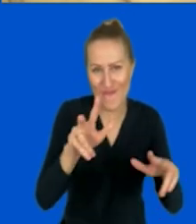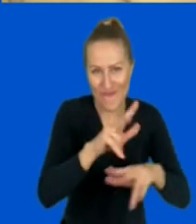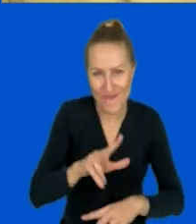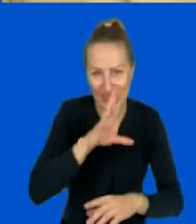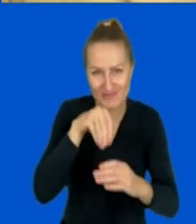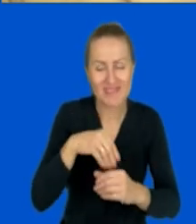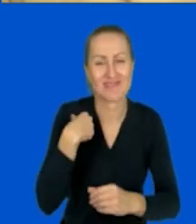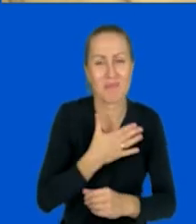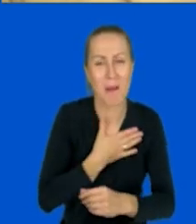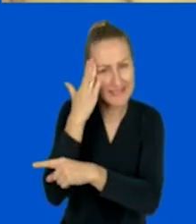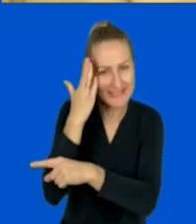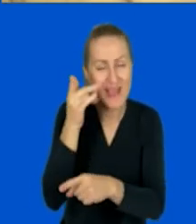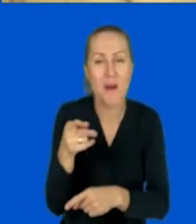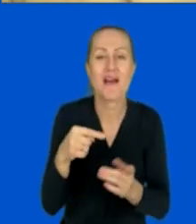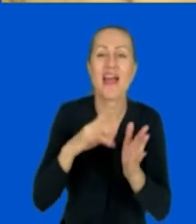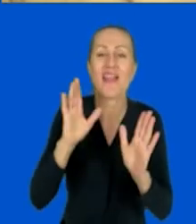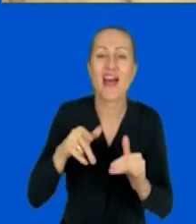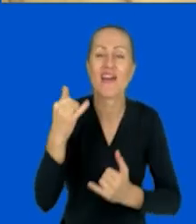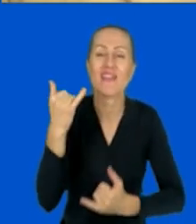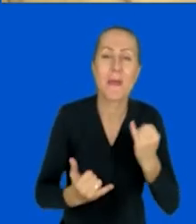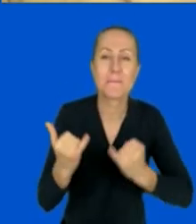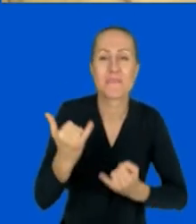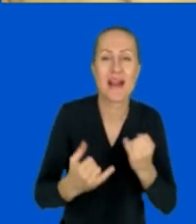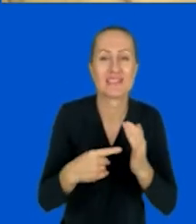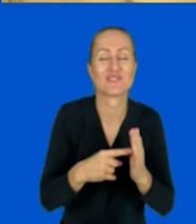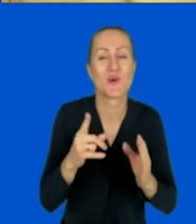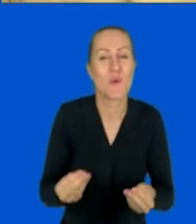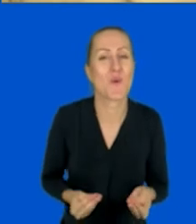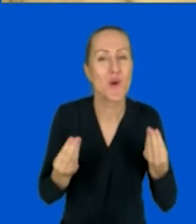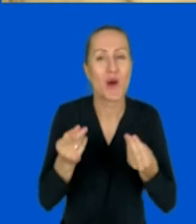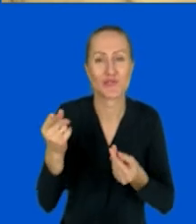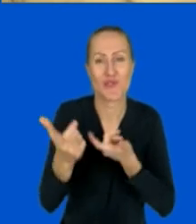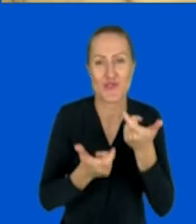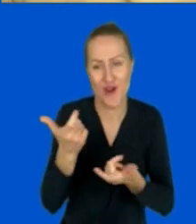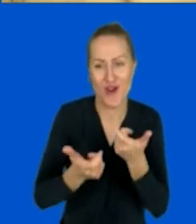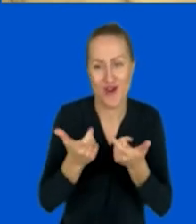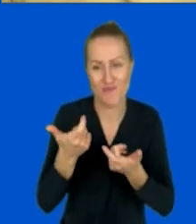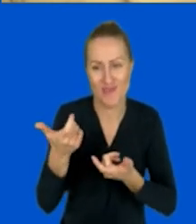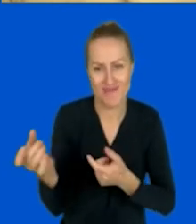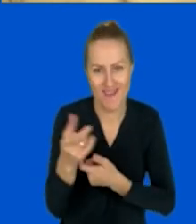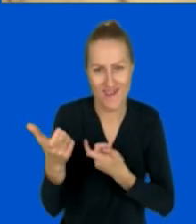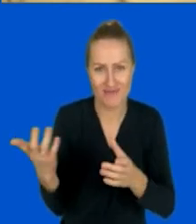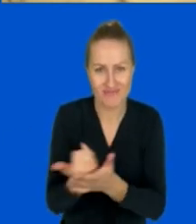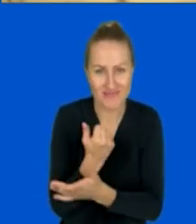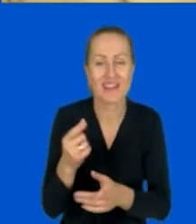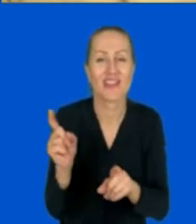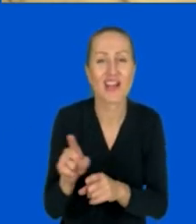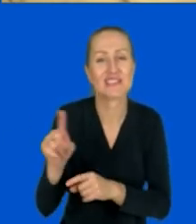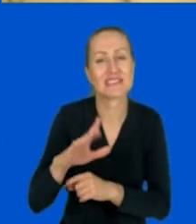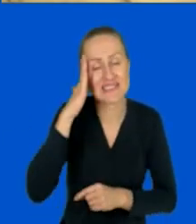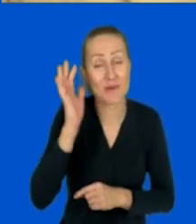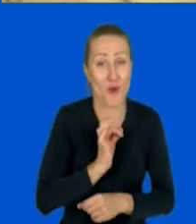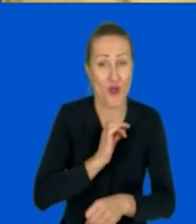ugrywają podczas imprez urodzinowych. Są też znajomi, którzy moja